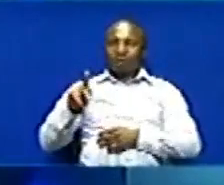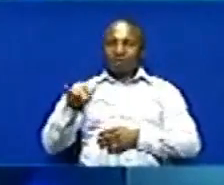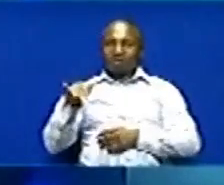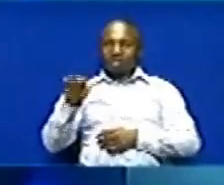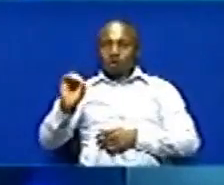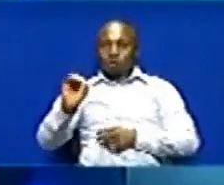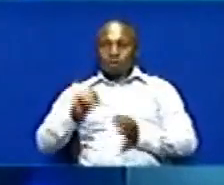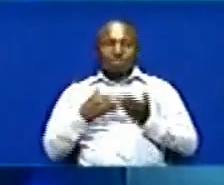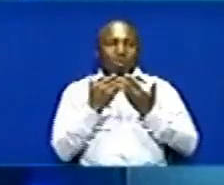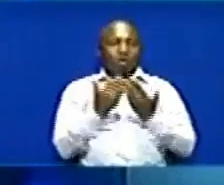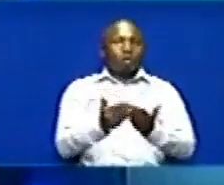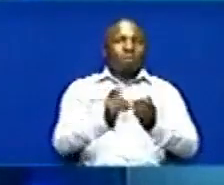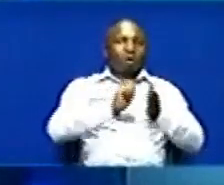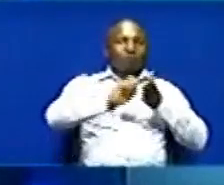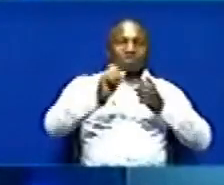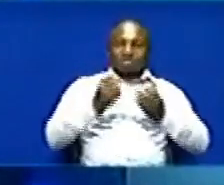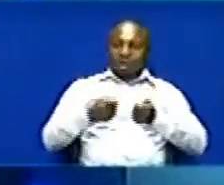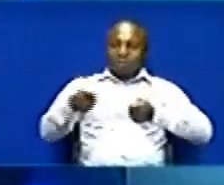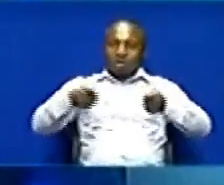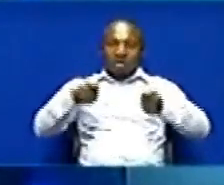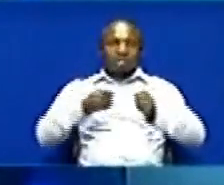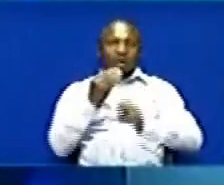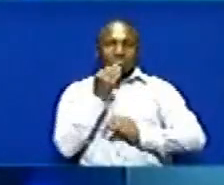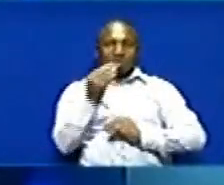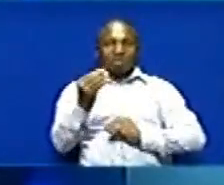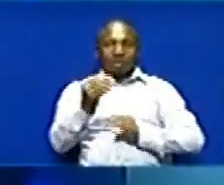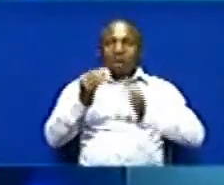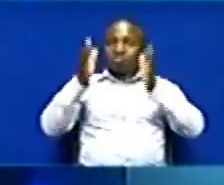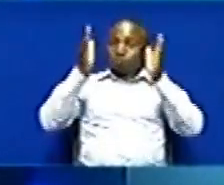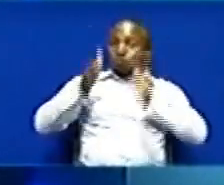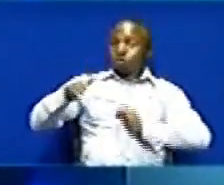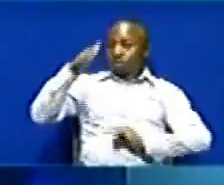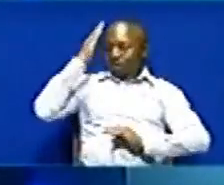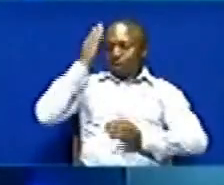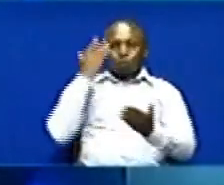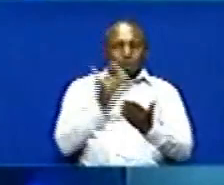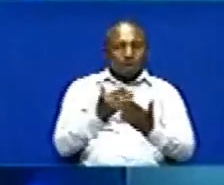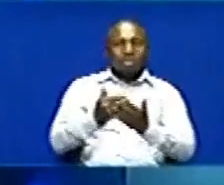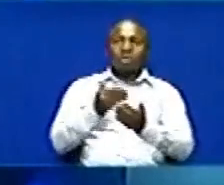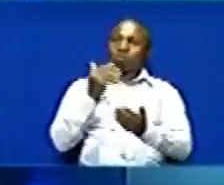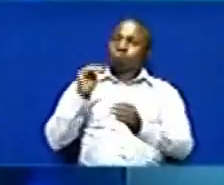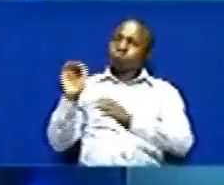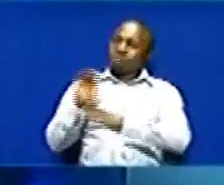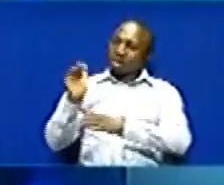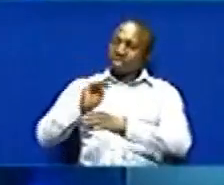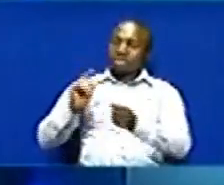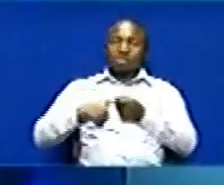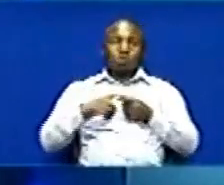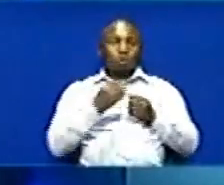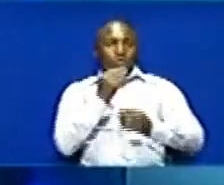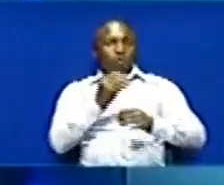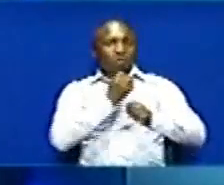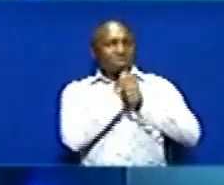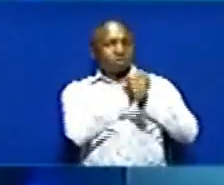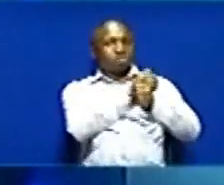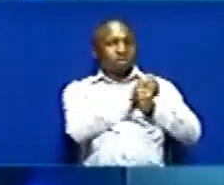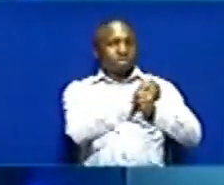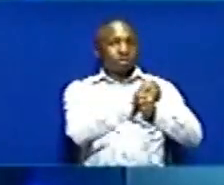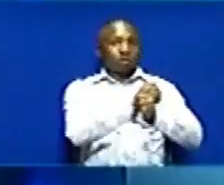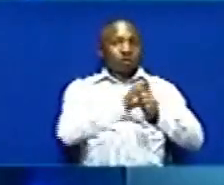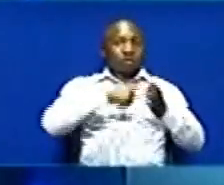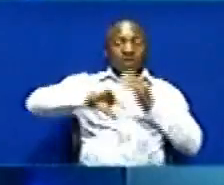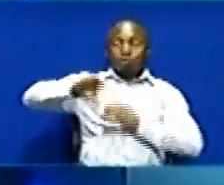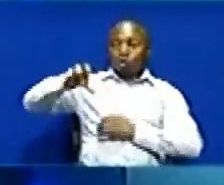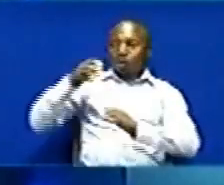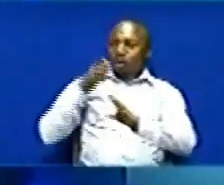ofisi ya muendesha master Kamkuwa sirikali kwa rakesha upaleleze Watuhumiwa wanashikiliwa katika magireza Ya mkwa huo Ili kesi ni zinazo wa